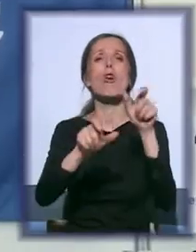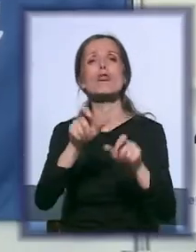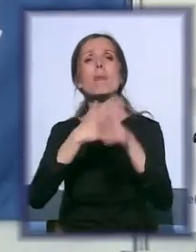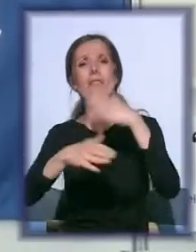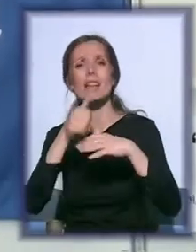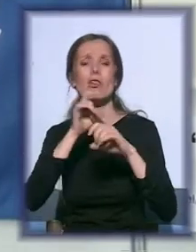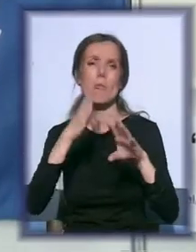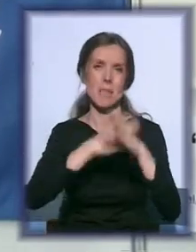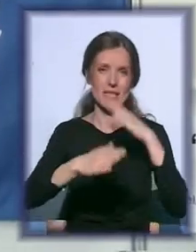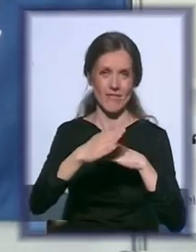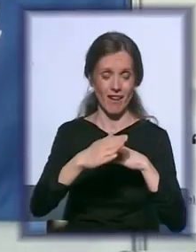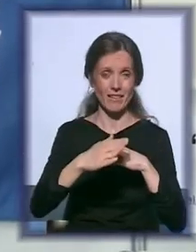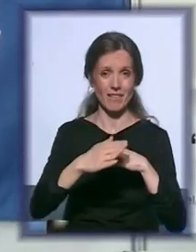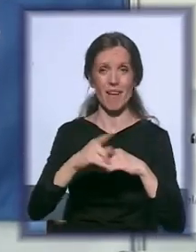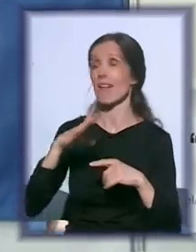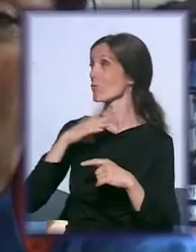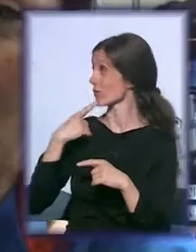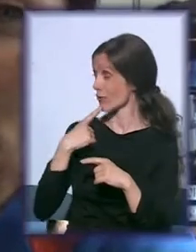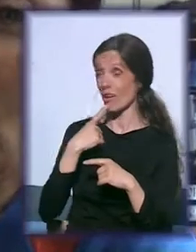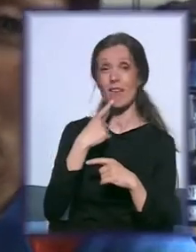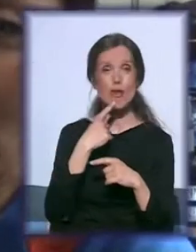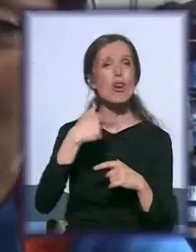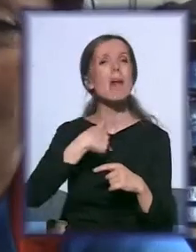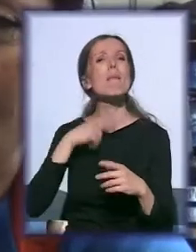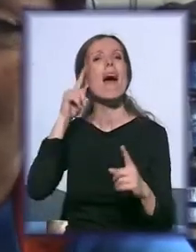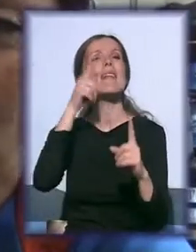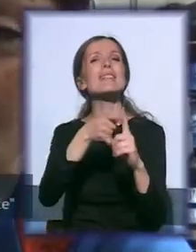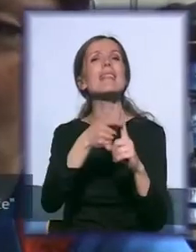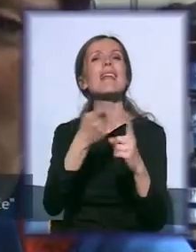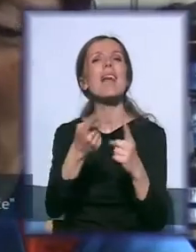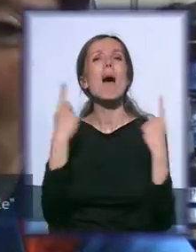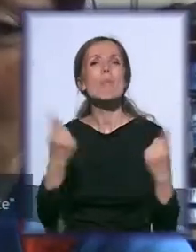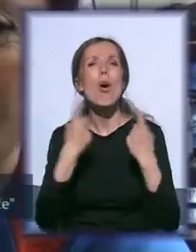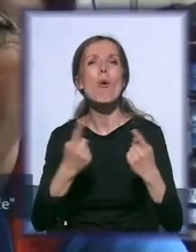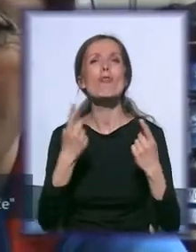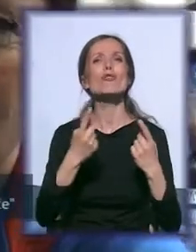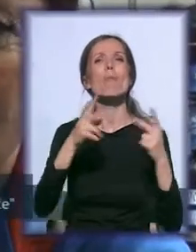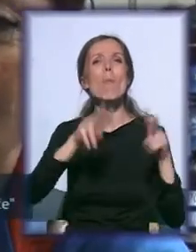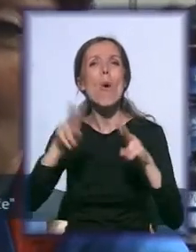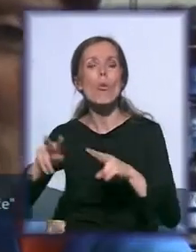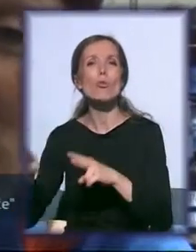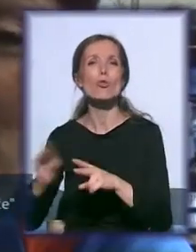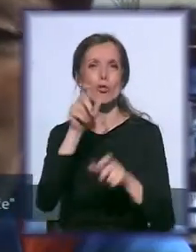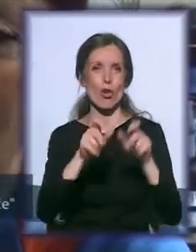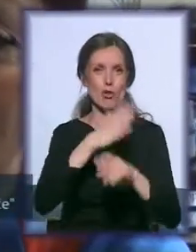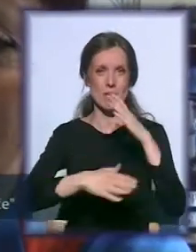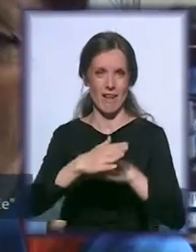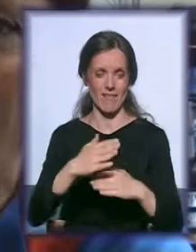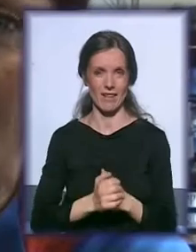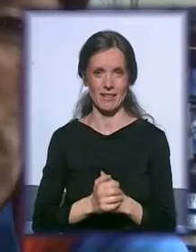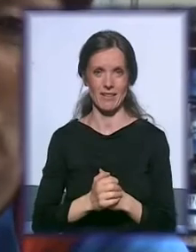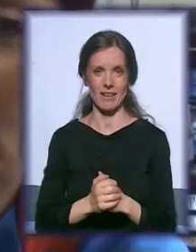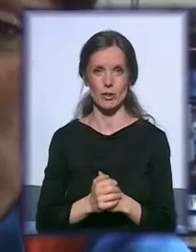Ciljena je da promovišemo mogućnosti i potrebe osoba sa ibe, to našim postavima.